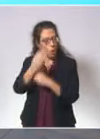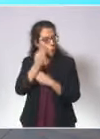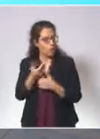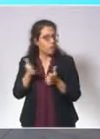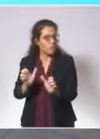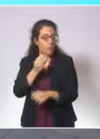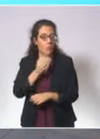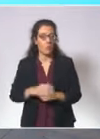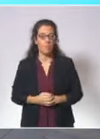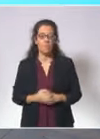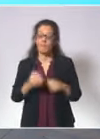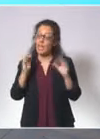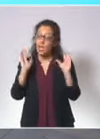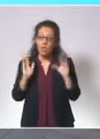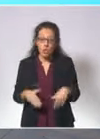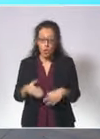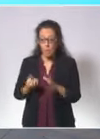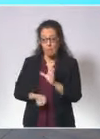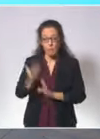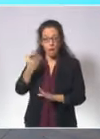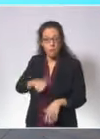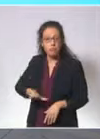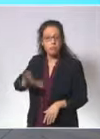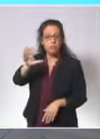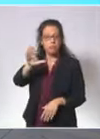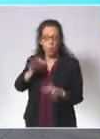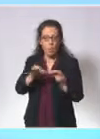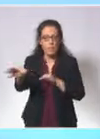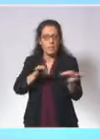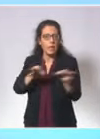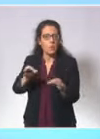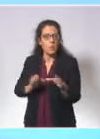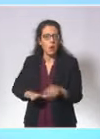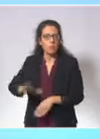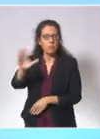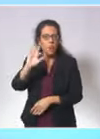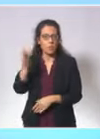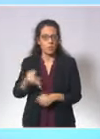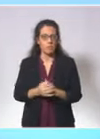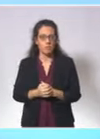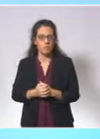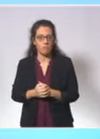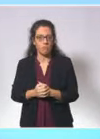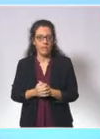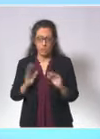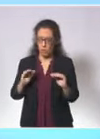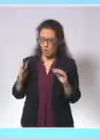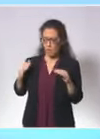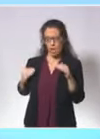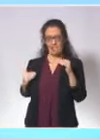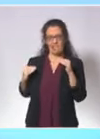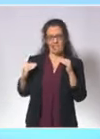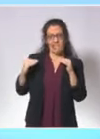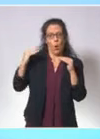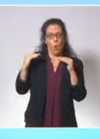qu'une nouvelle vague de contamination arrive, alors même que nous sommes déjà à un niveau très haut, et que,